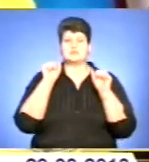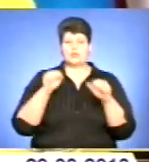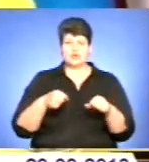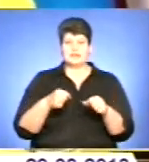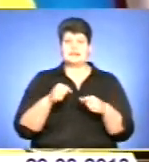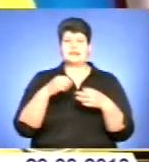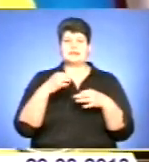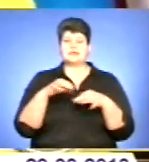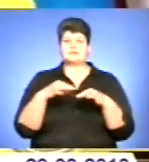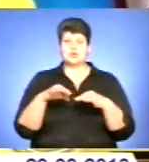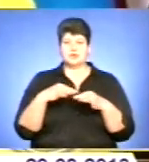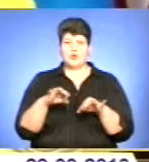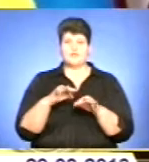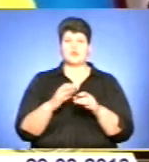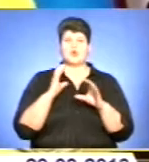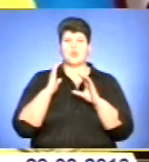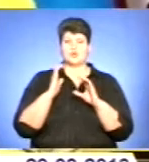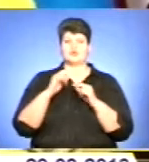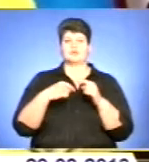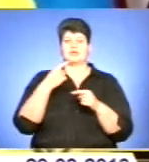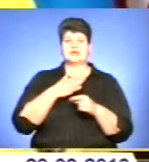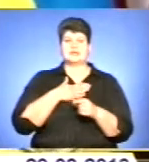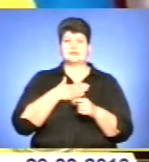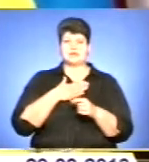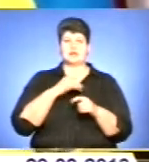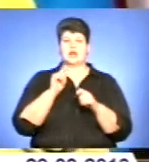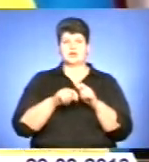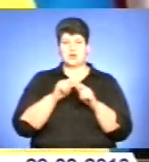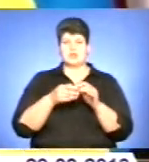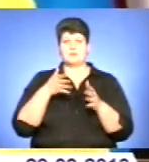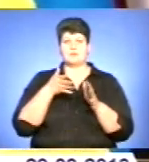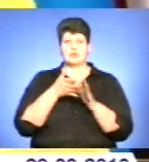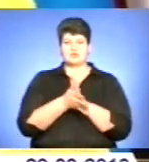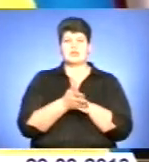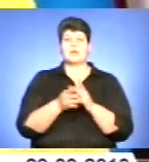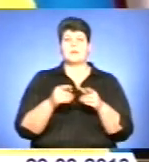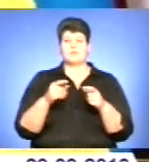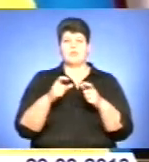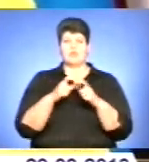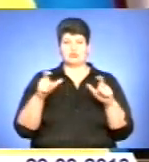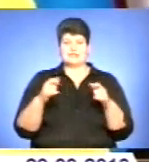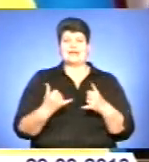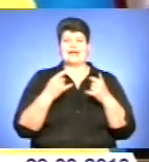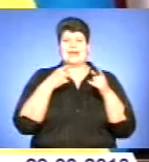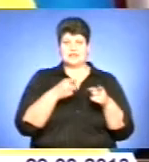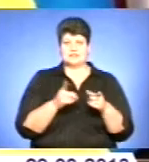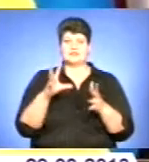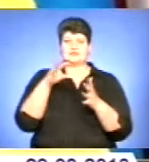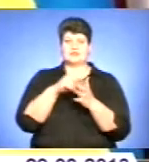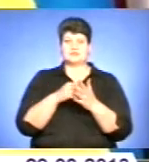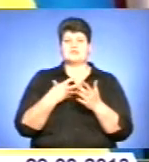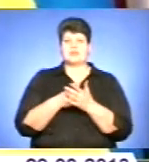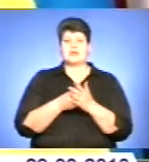транспортировки грузів через наші контрольно-пропускні пункти. І для цього заложимо свої плани